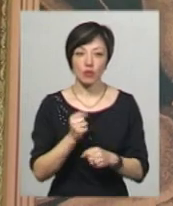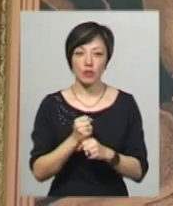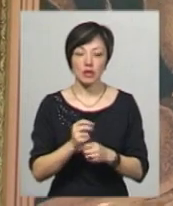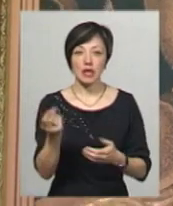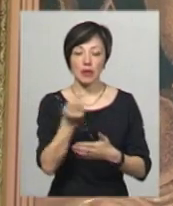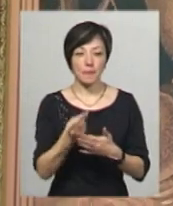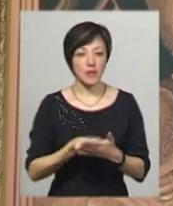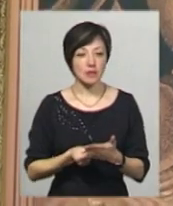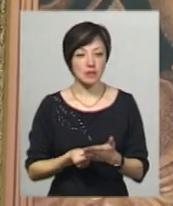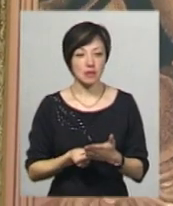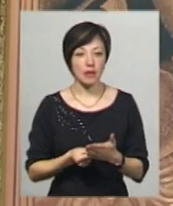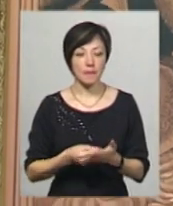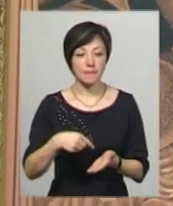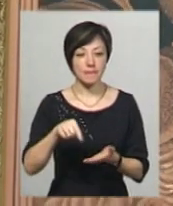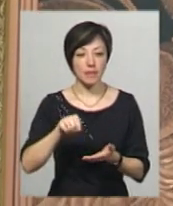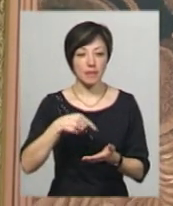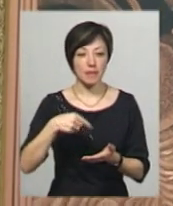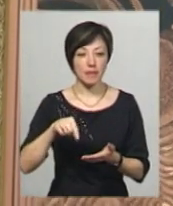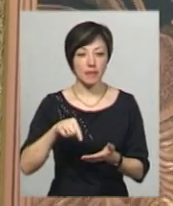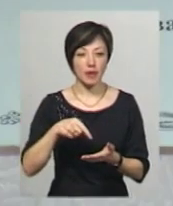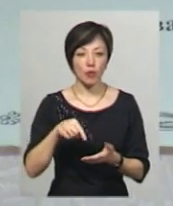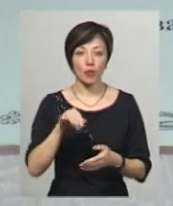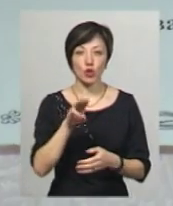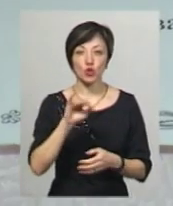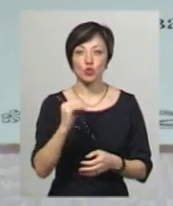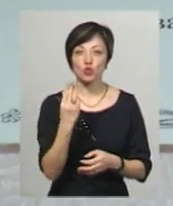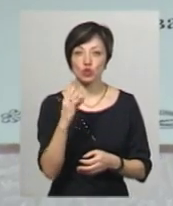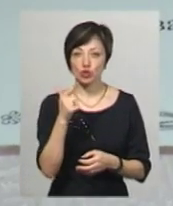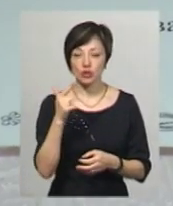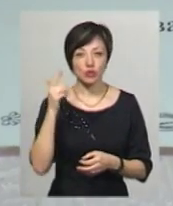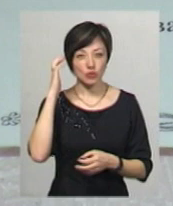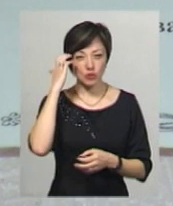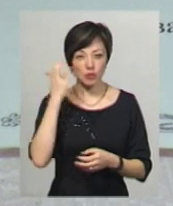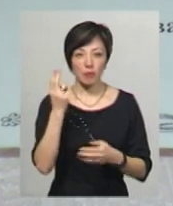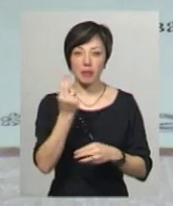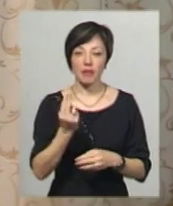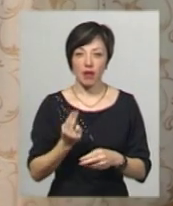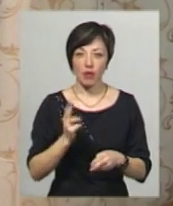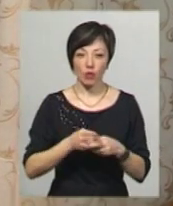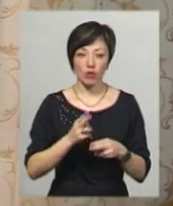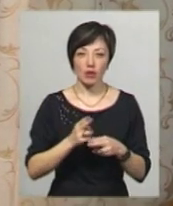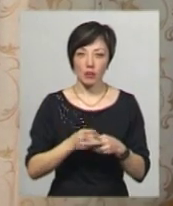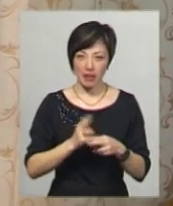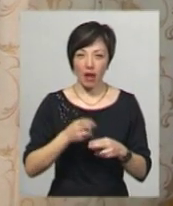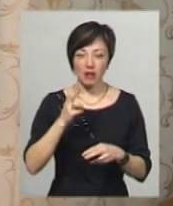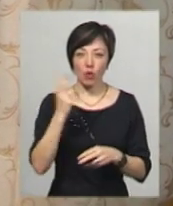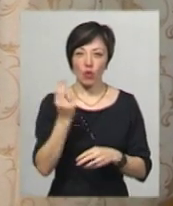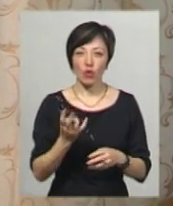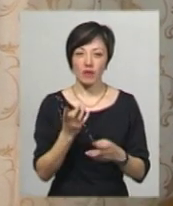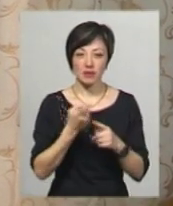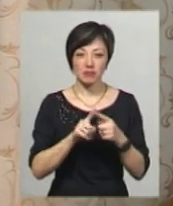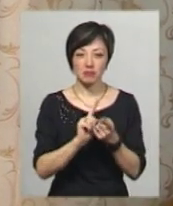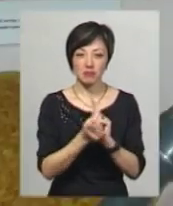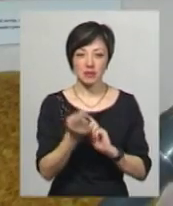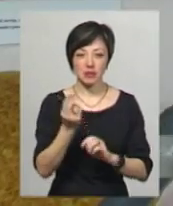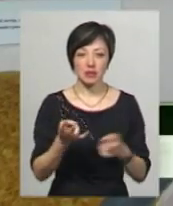написані пером. Пером і тушю. Бачите, метал кольоровий, він окислюється. Його треба,